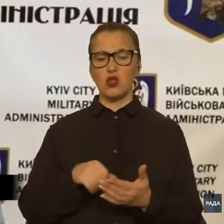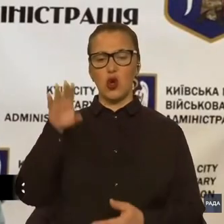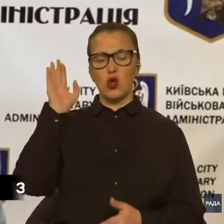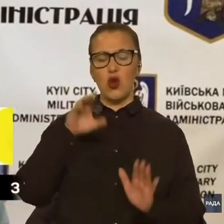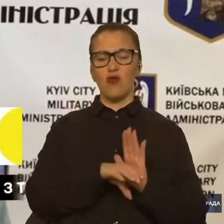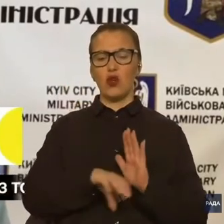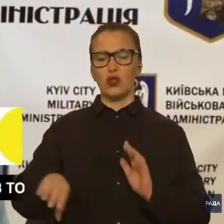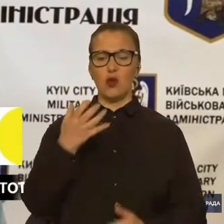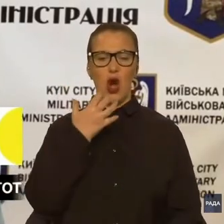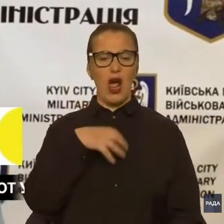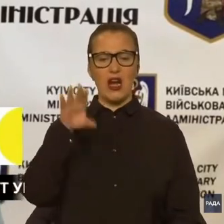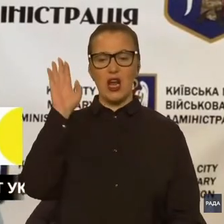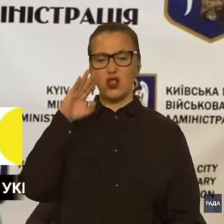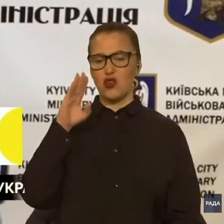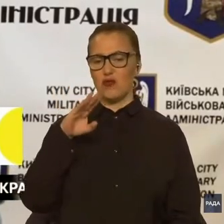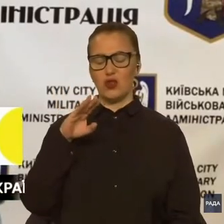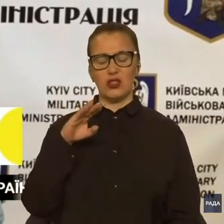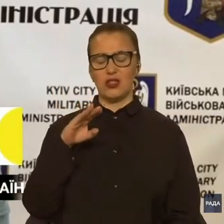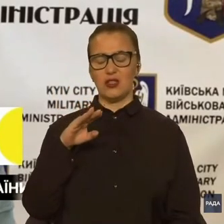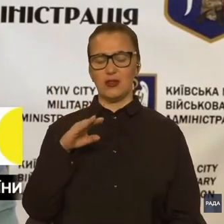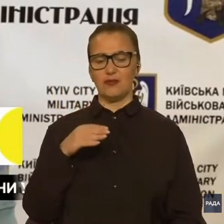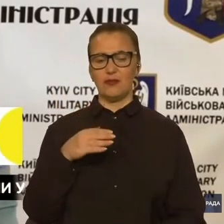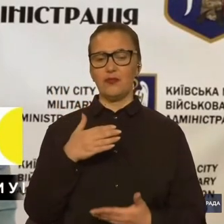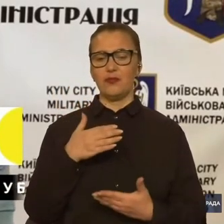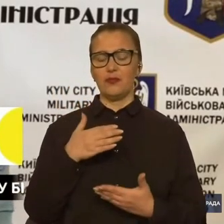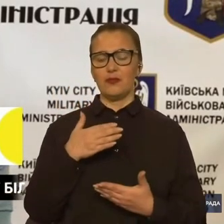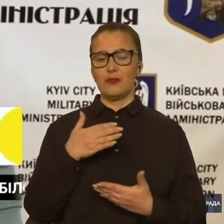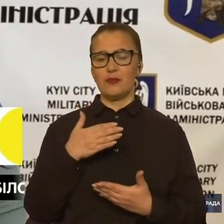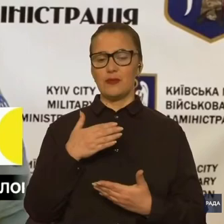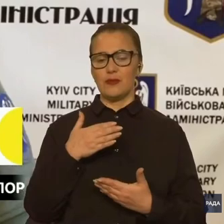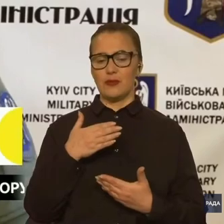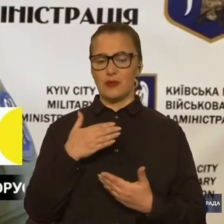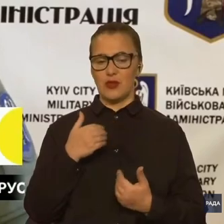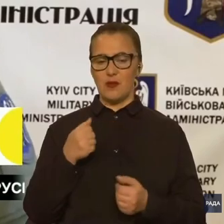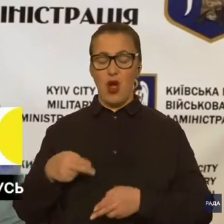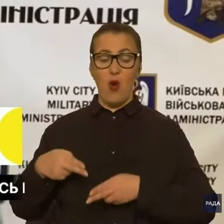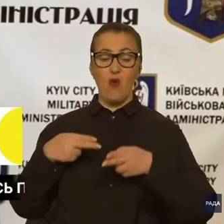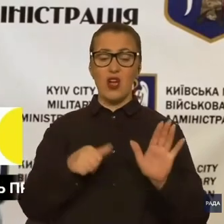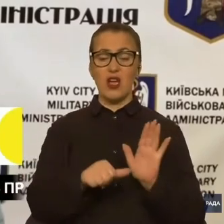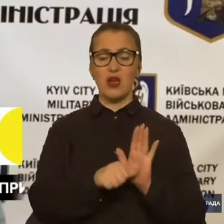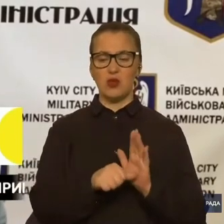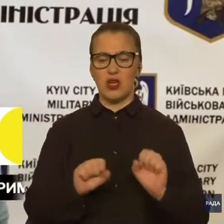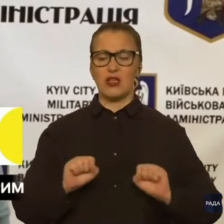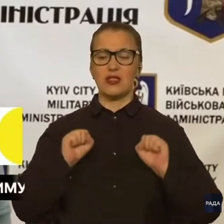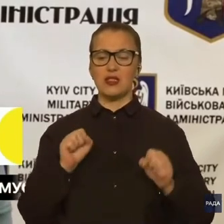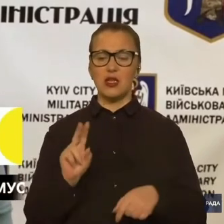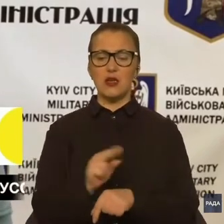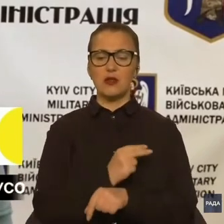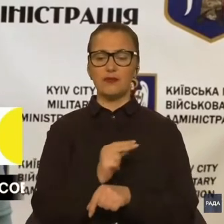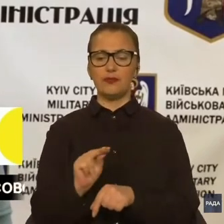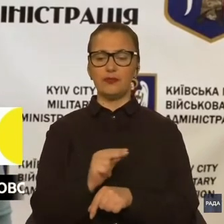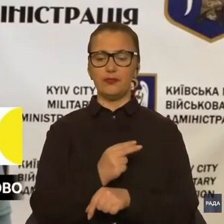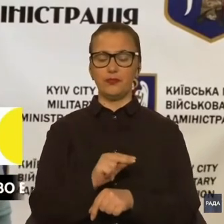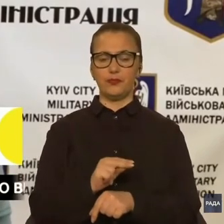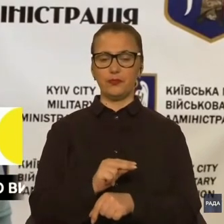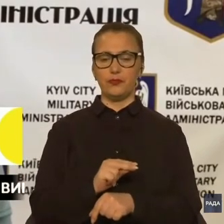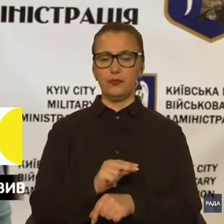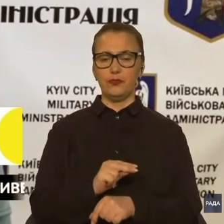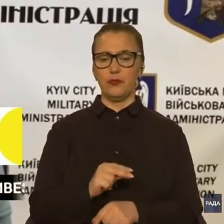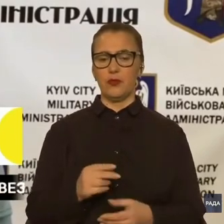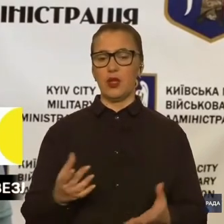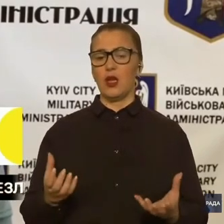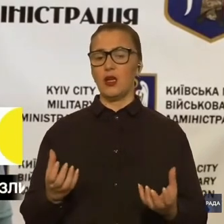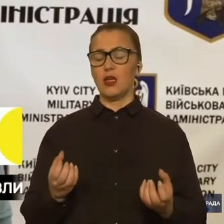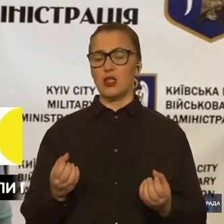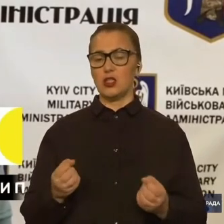водопостачання. Відразу виїхала бригада і намагалася усе це полагодити. Ну, просто ще